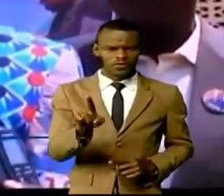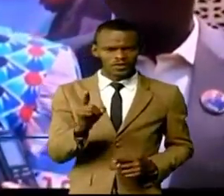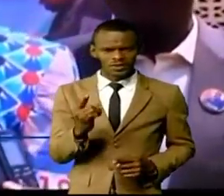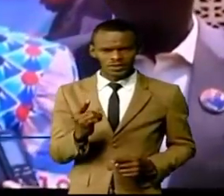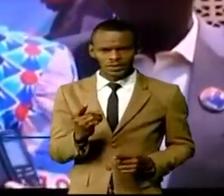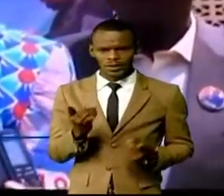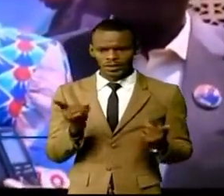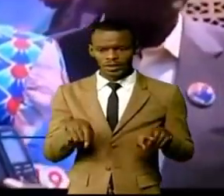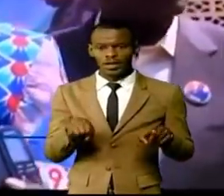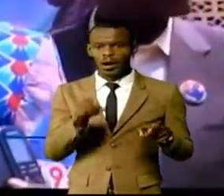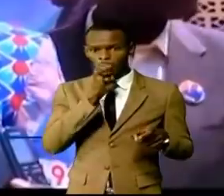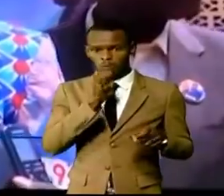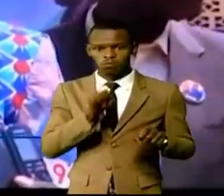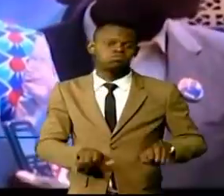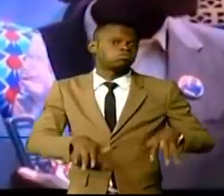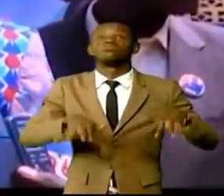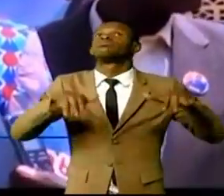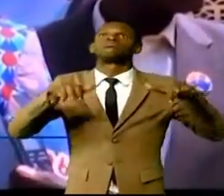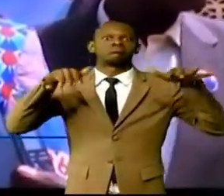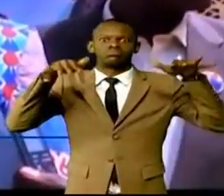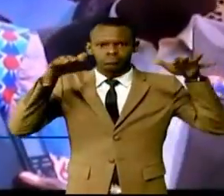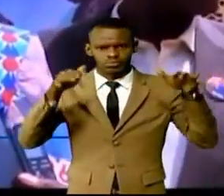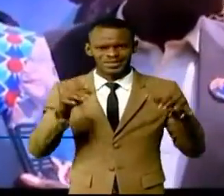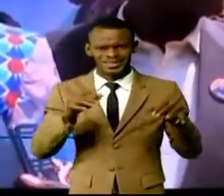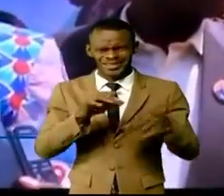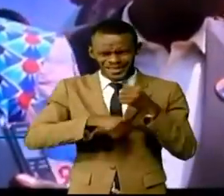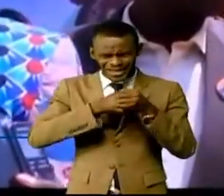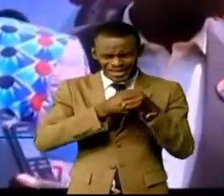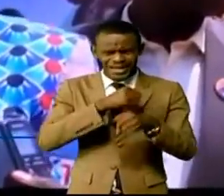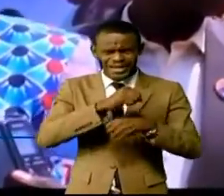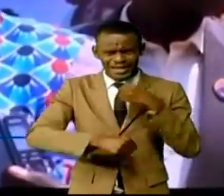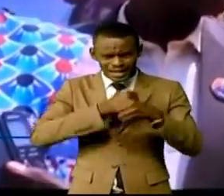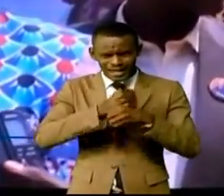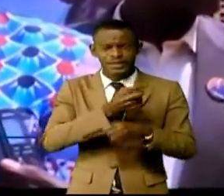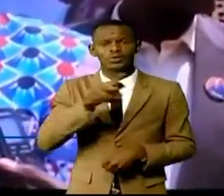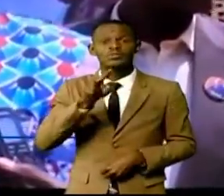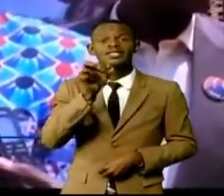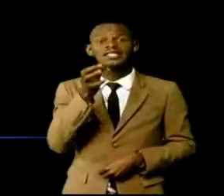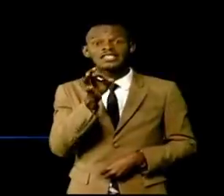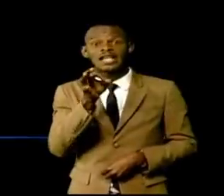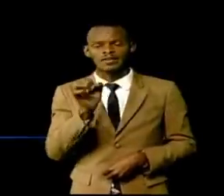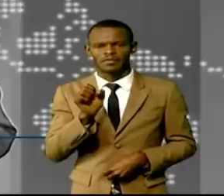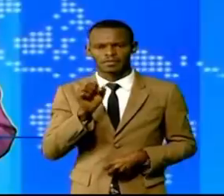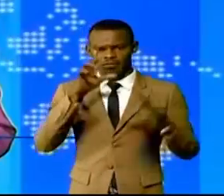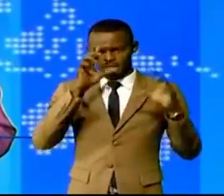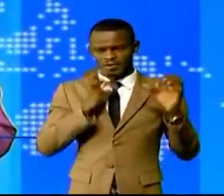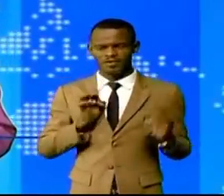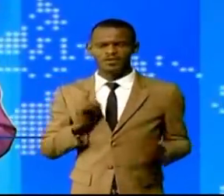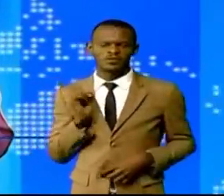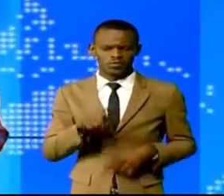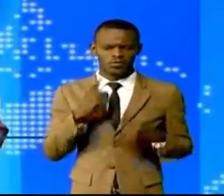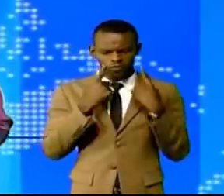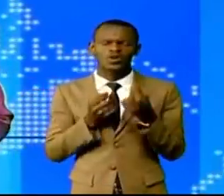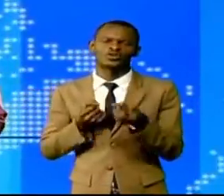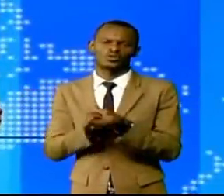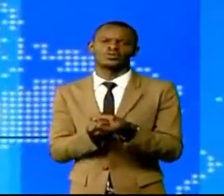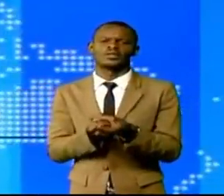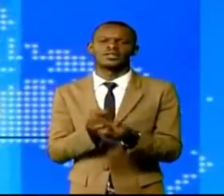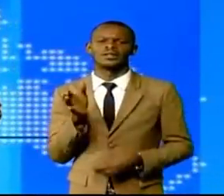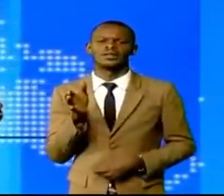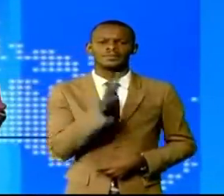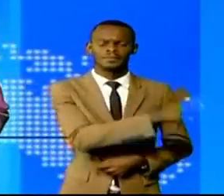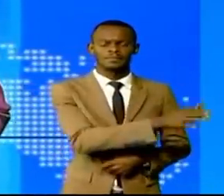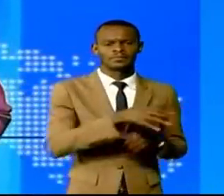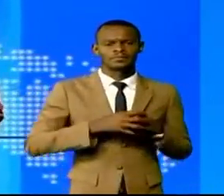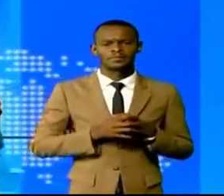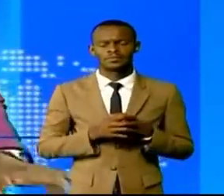2019, et lors de son passage, il avait... 450